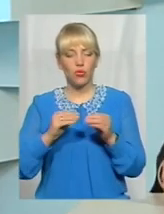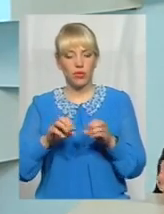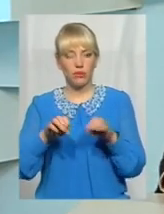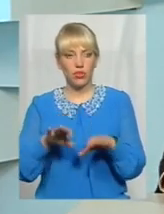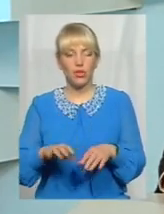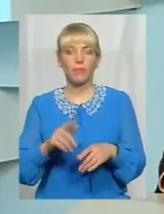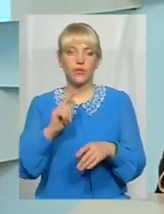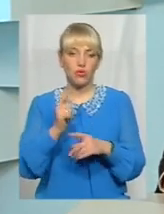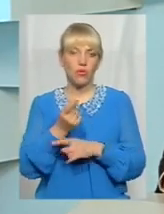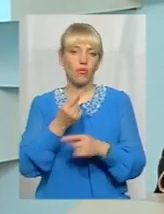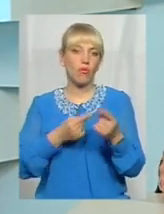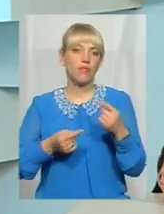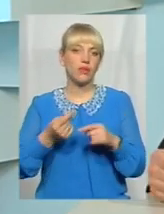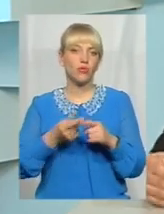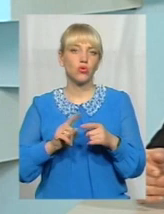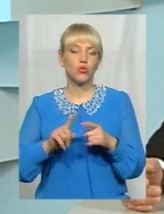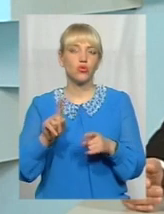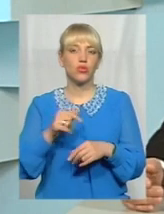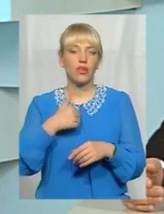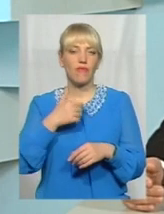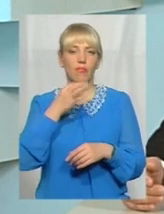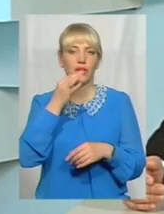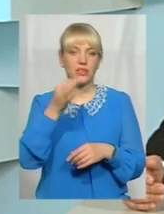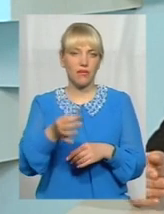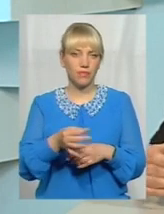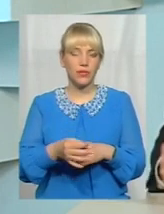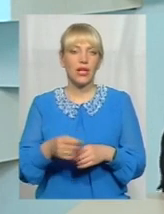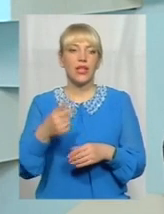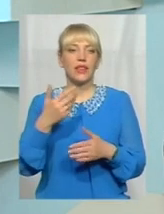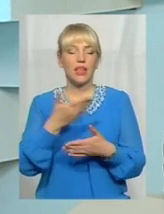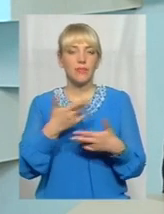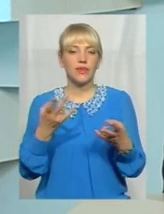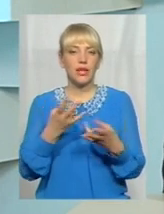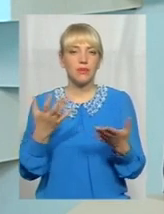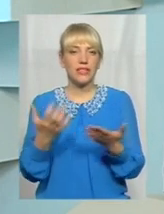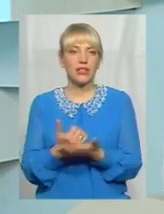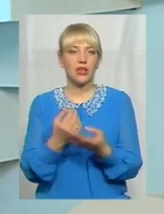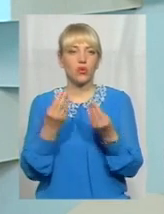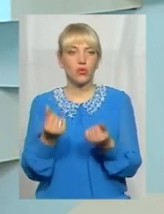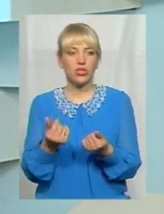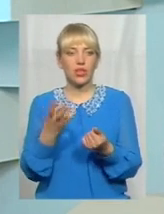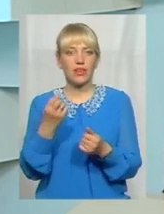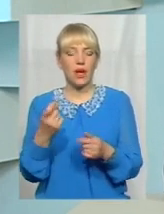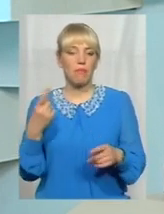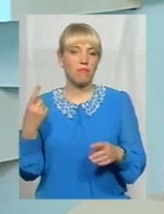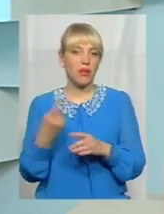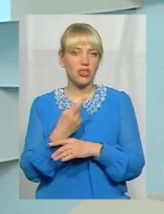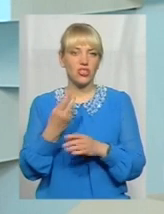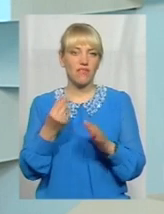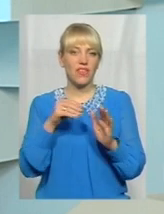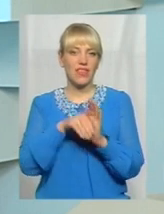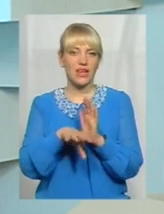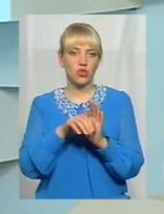ж таки, повертаємося до того, що я казав хвилину тому. Нам треба знайти гроші хоча б на перший внесок.